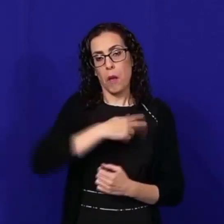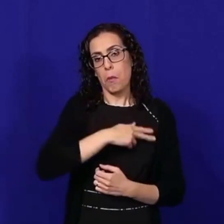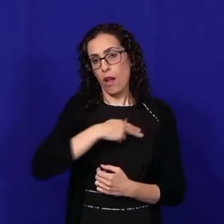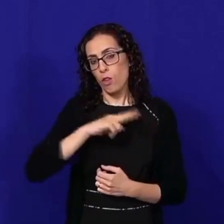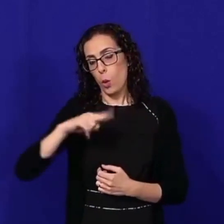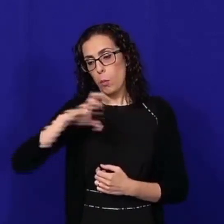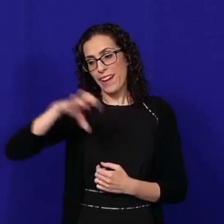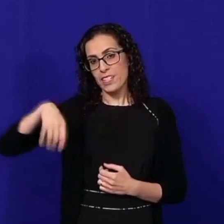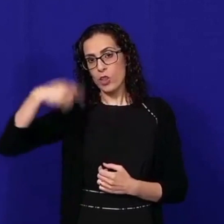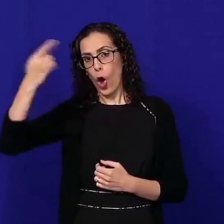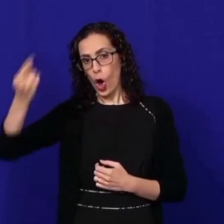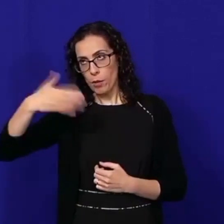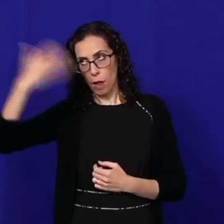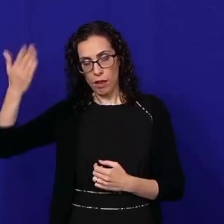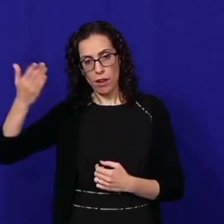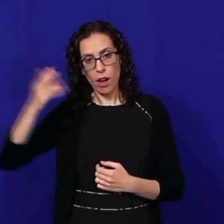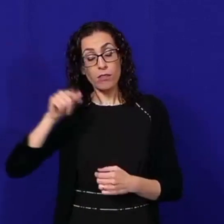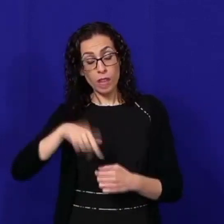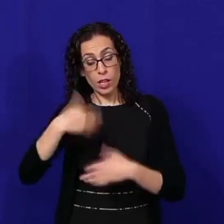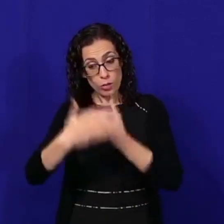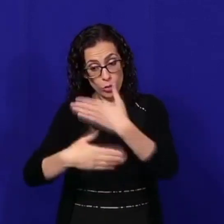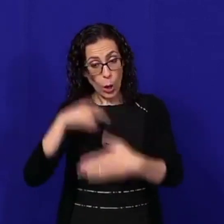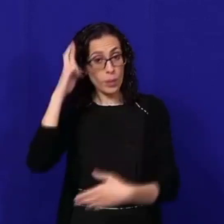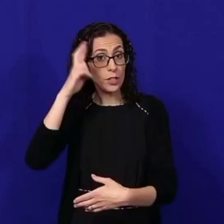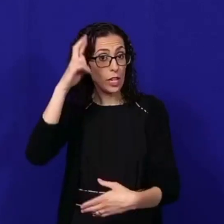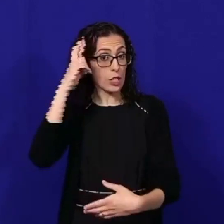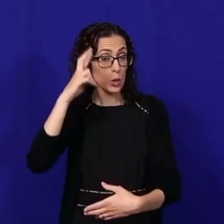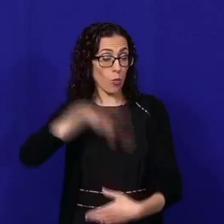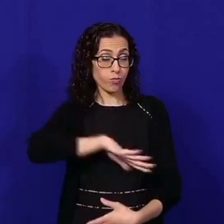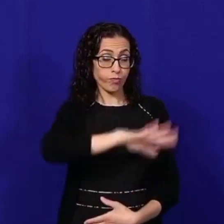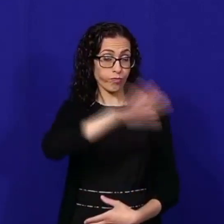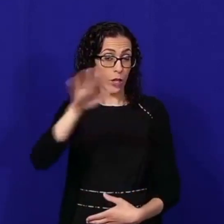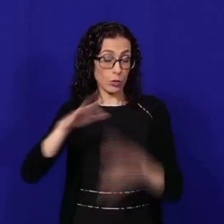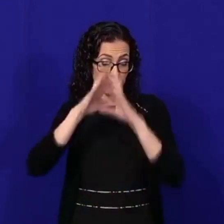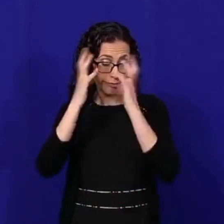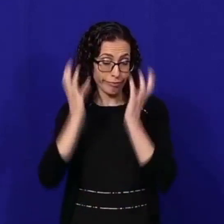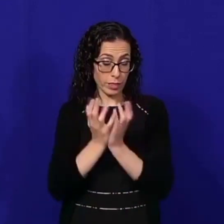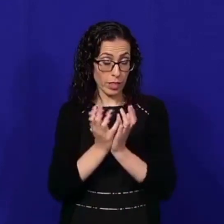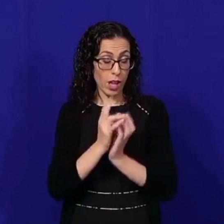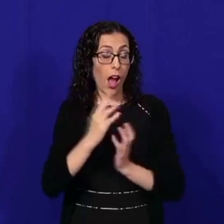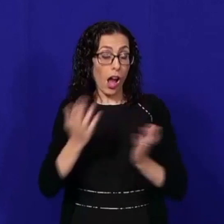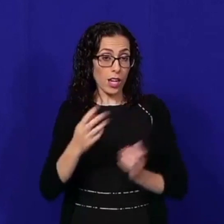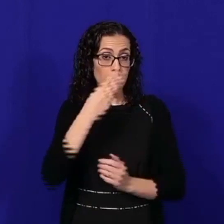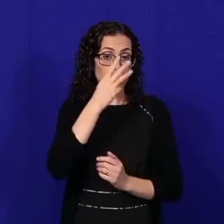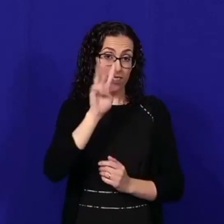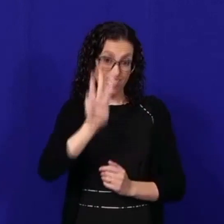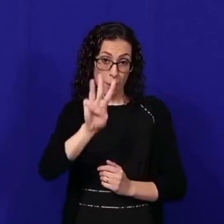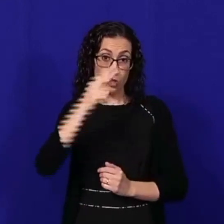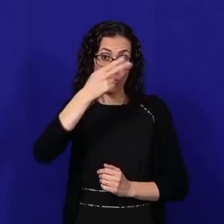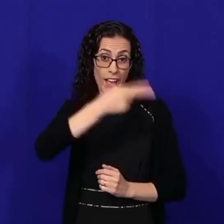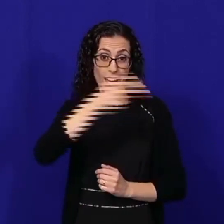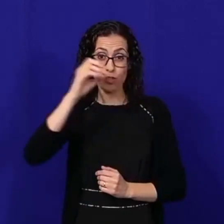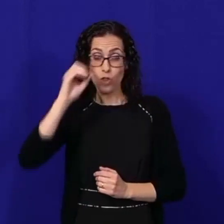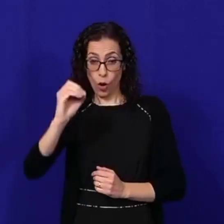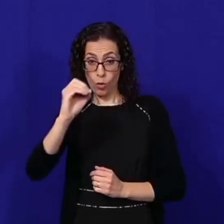juħra dan il-vajrus għadu ta' riskju għal popolazzjoni jitkolla mfatti l-akħdan dinija ta' s-saxha iddikjarat di